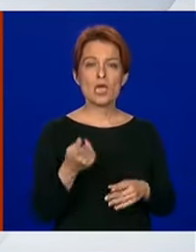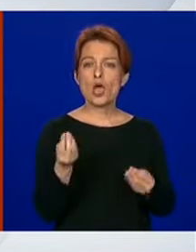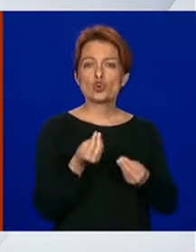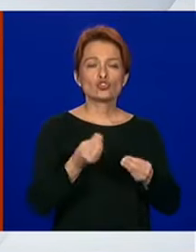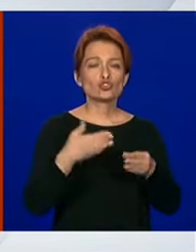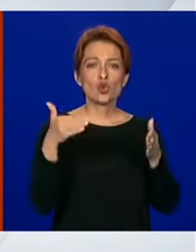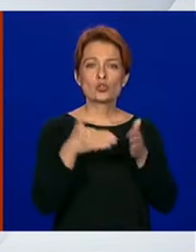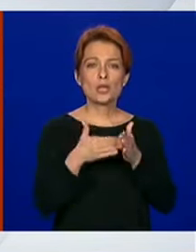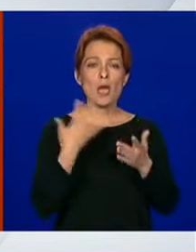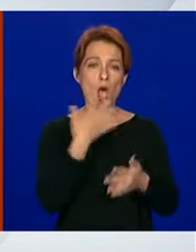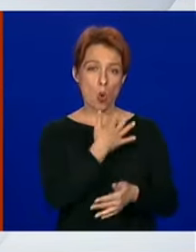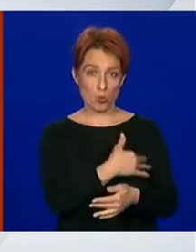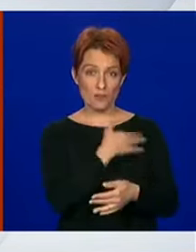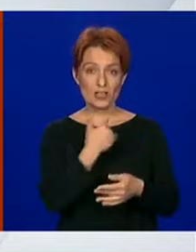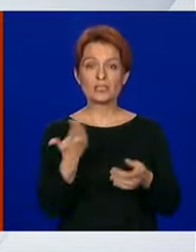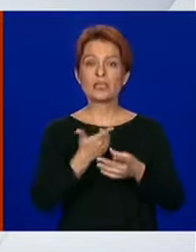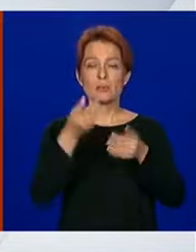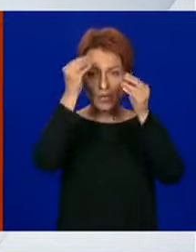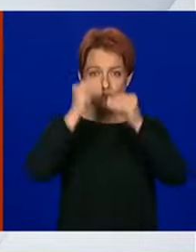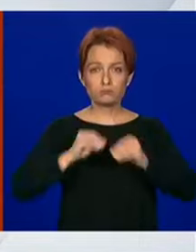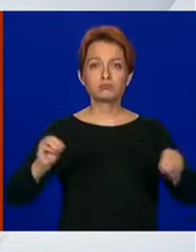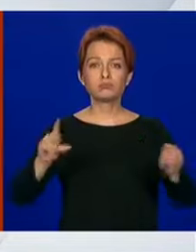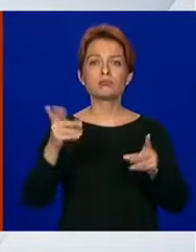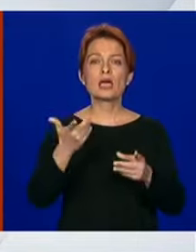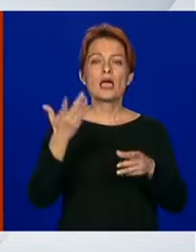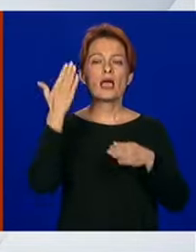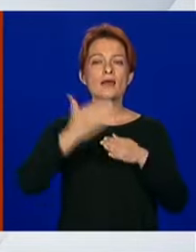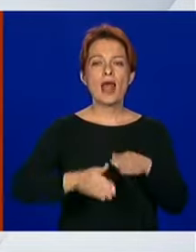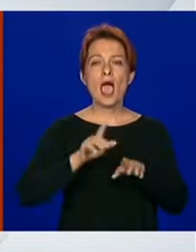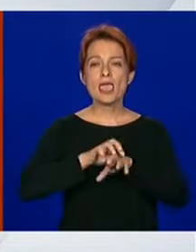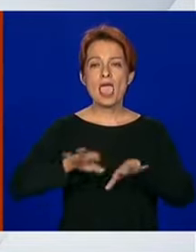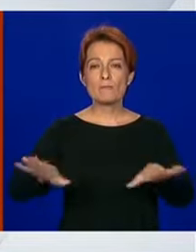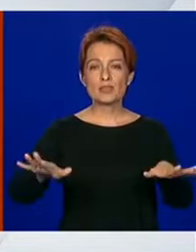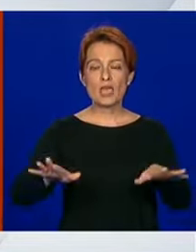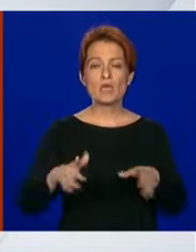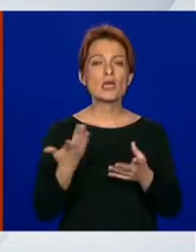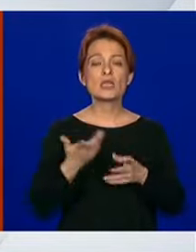Hrvatskoj da bi se proglasio kraj epidemije i kada to možemo očekivati?